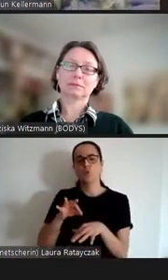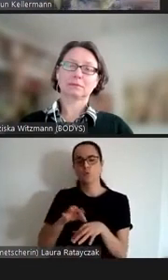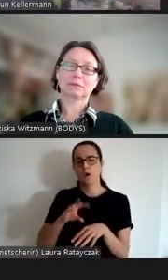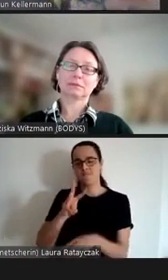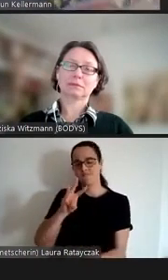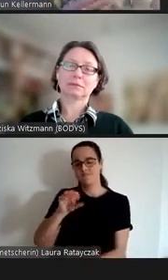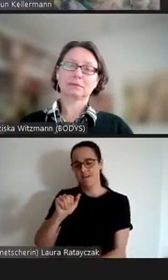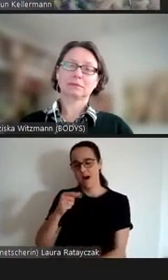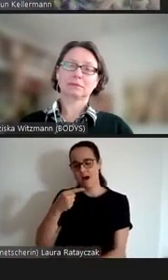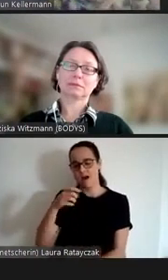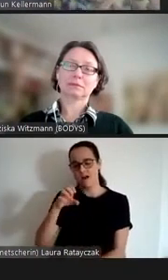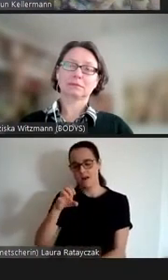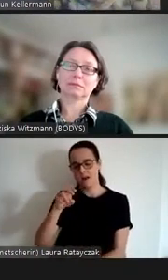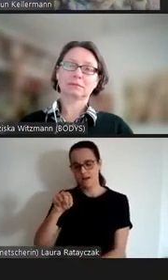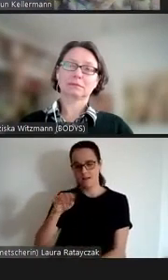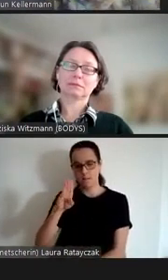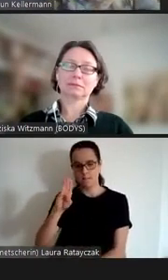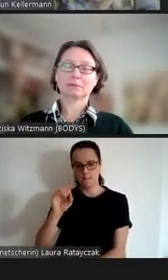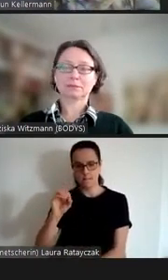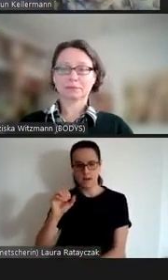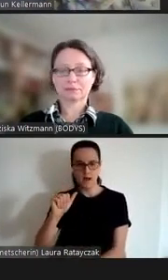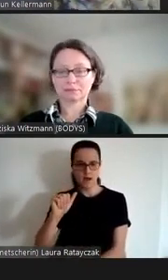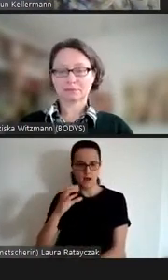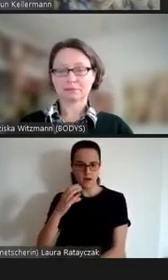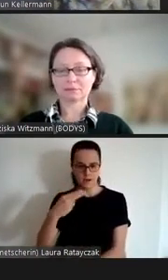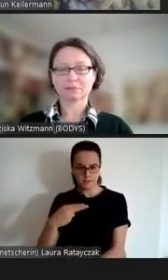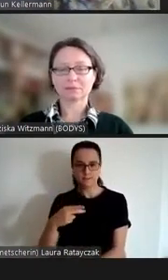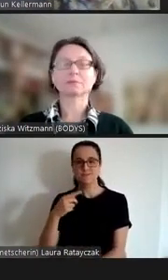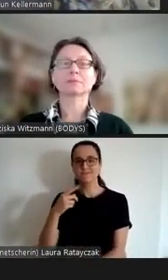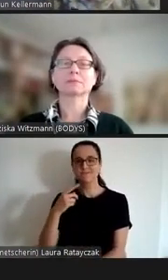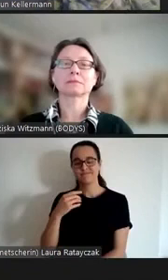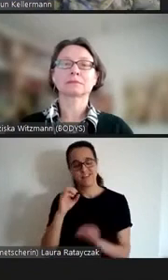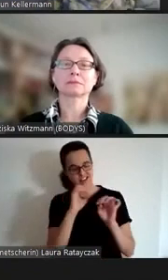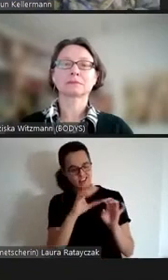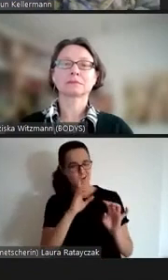Mutter des Kindes erklärt dass dieses Kind